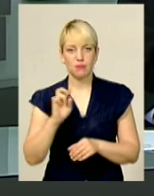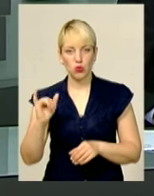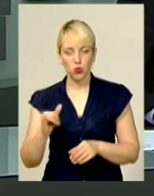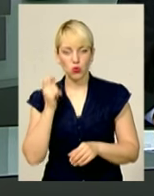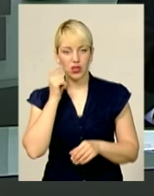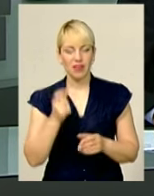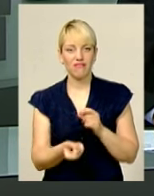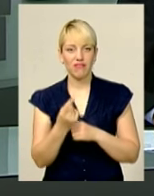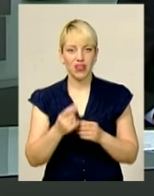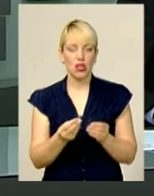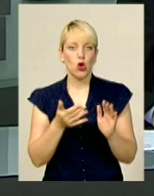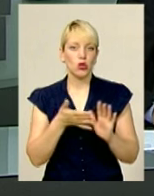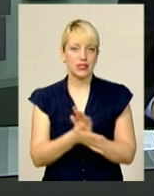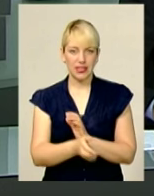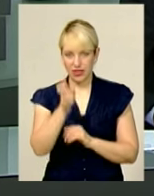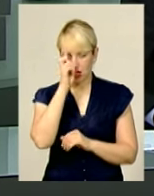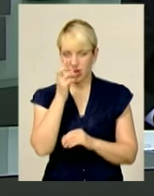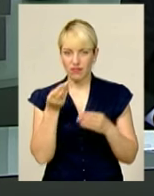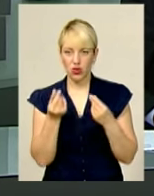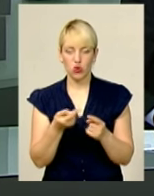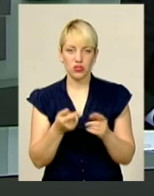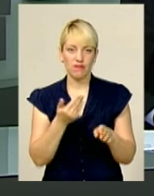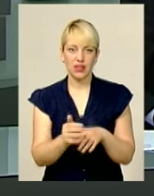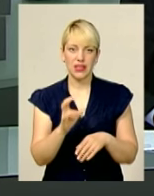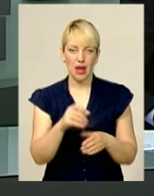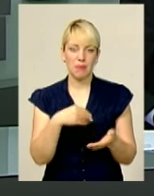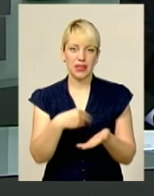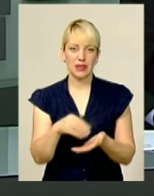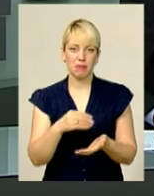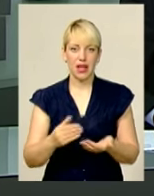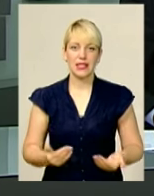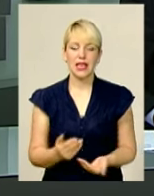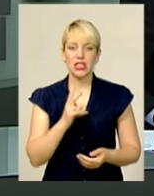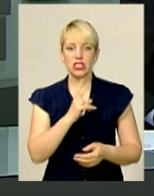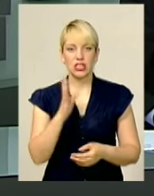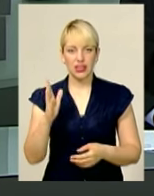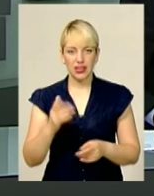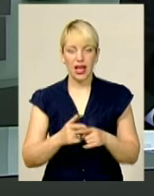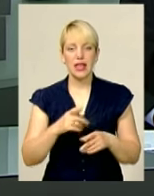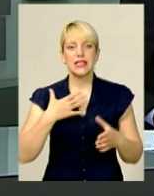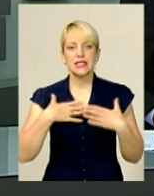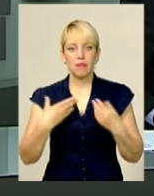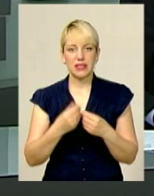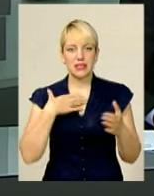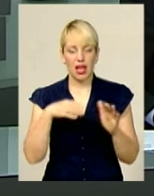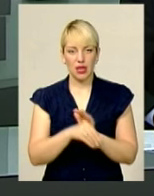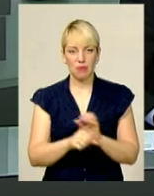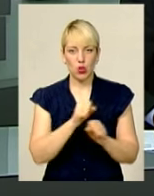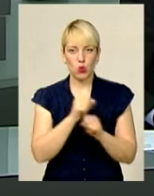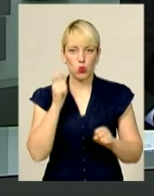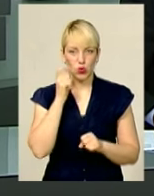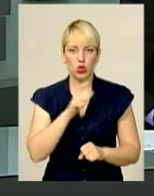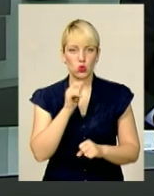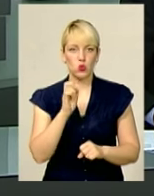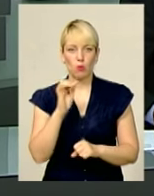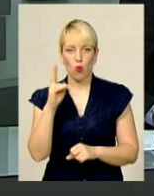розтрату державних коштів. Їх виділили на придбання житла сім'ї загиблого героя України Івана Зубкова. Квартиру сім